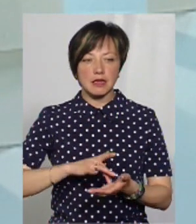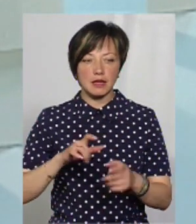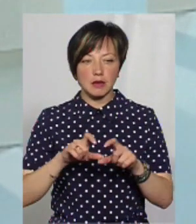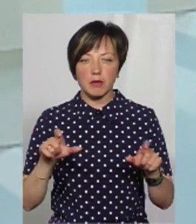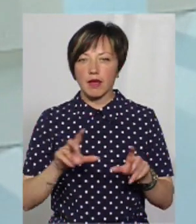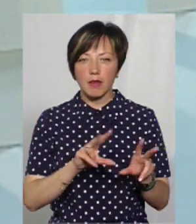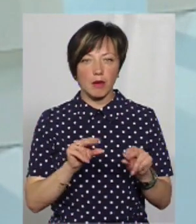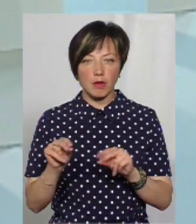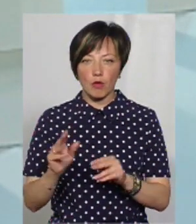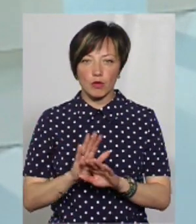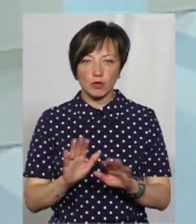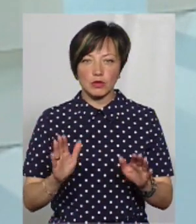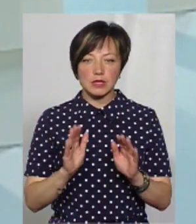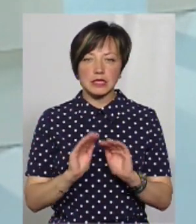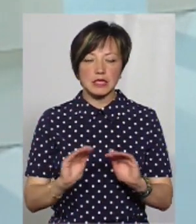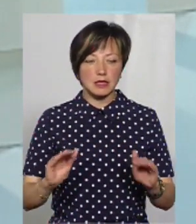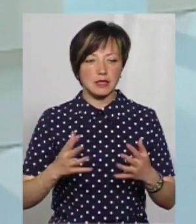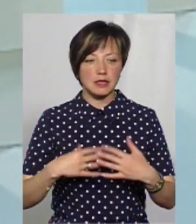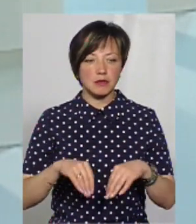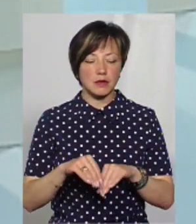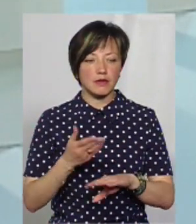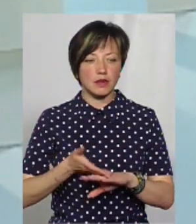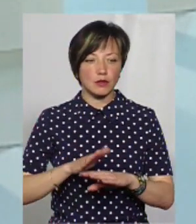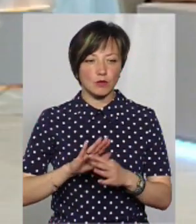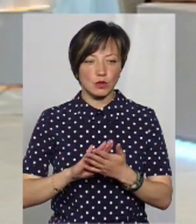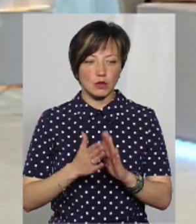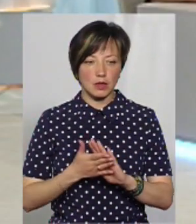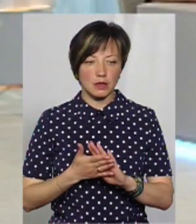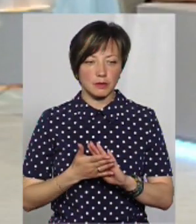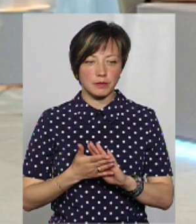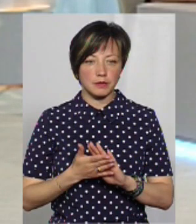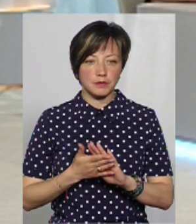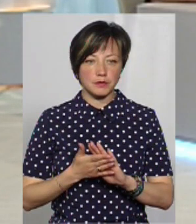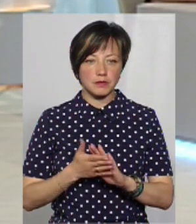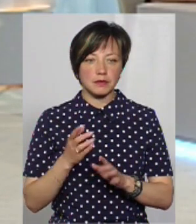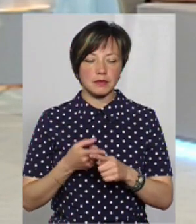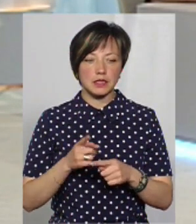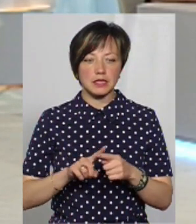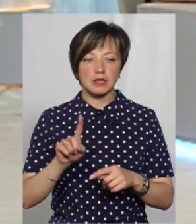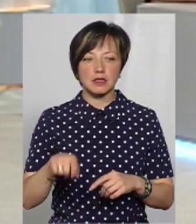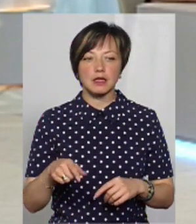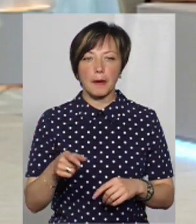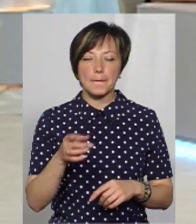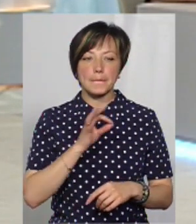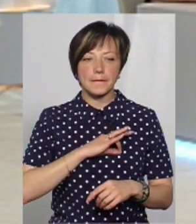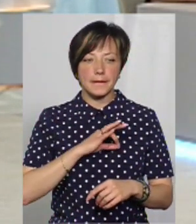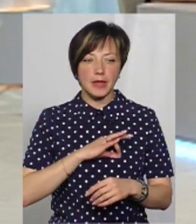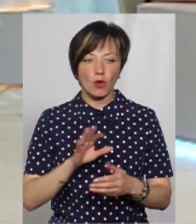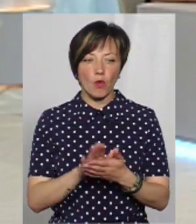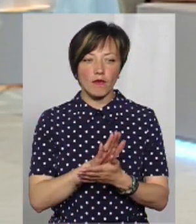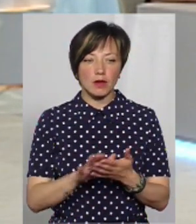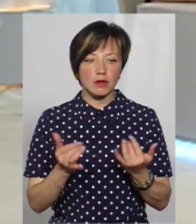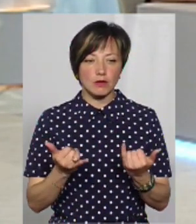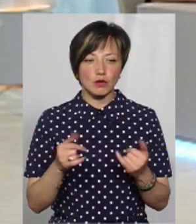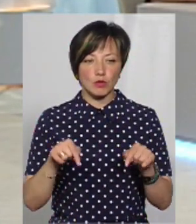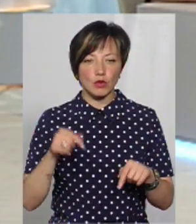діти, які знаходяться в сім'ях, які в кризовому стані. Оце ті пільговики, які цього